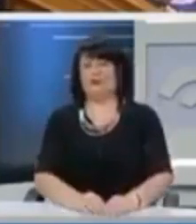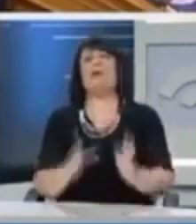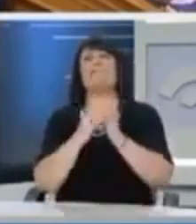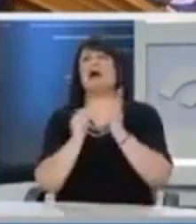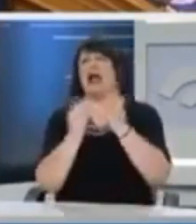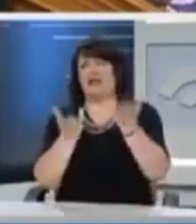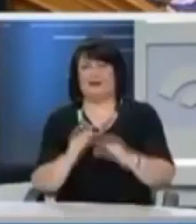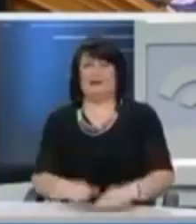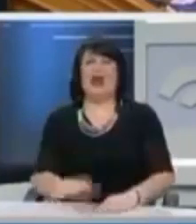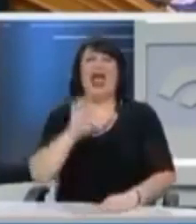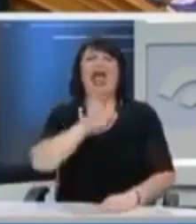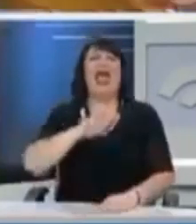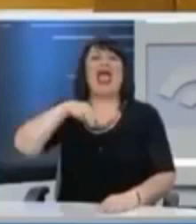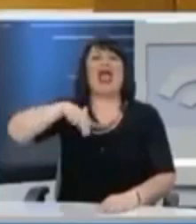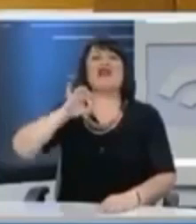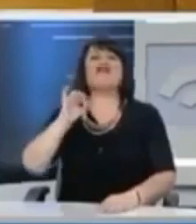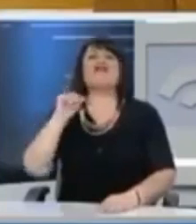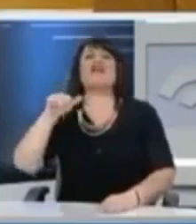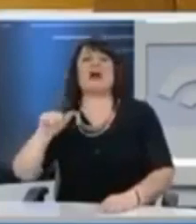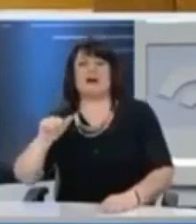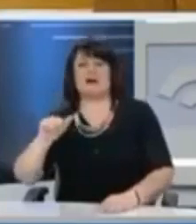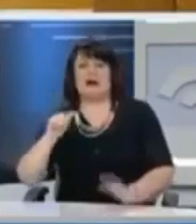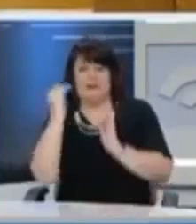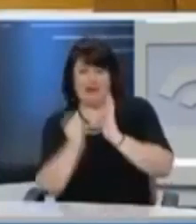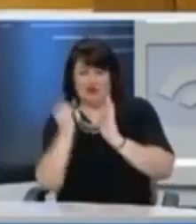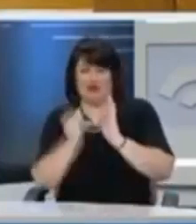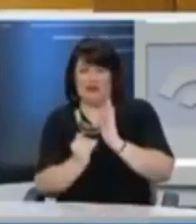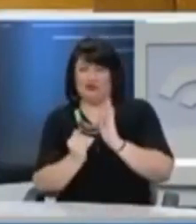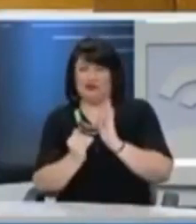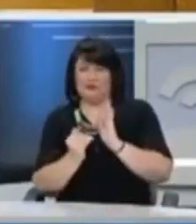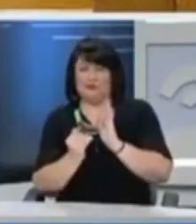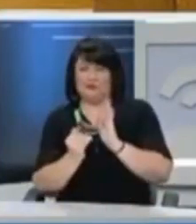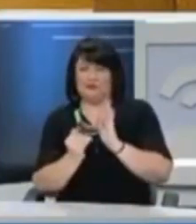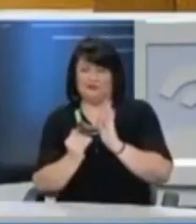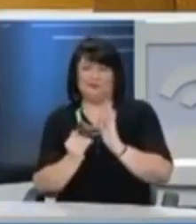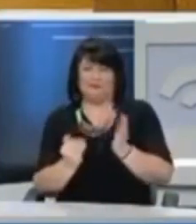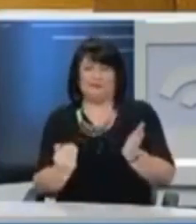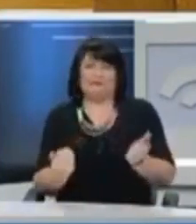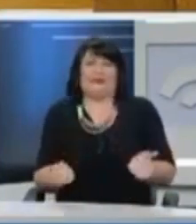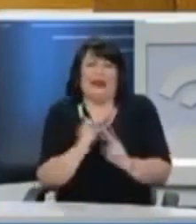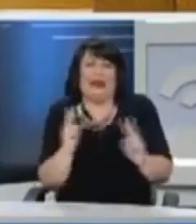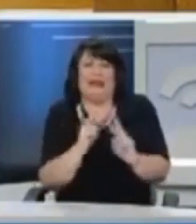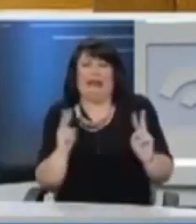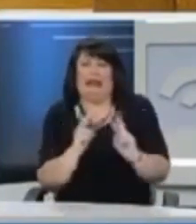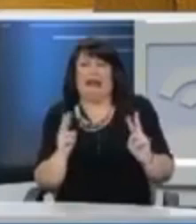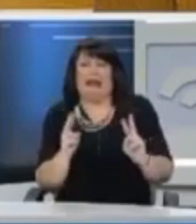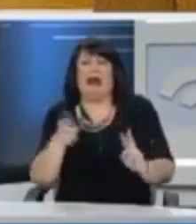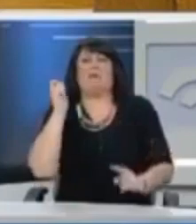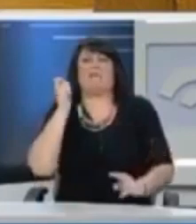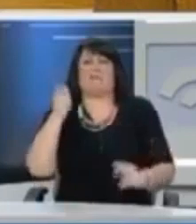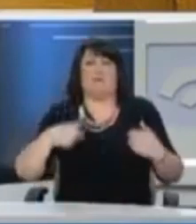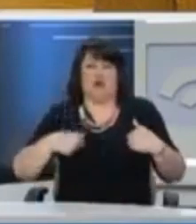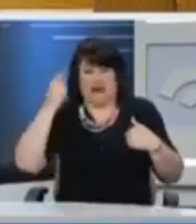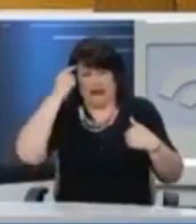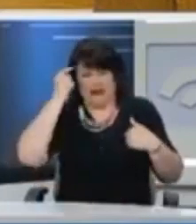πάρτε για παράδειγμα τον Ένθια. Αυτές οι μειώσεις που κάνατε. Εγώ, καθαρά από πολιτικής